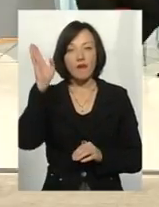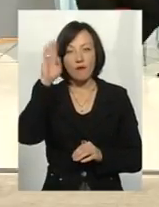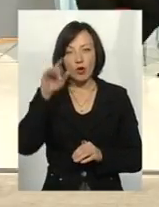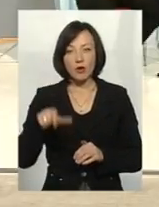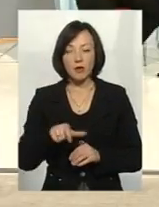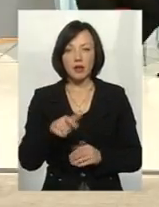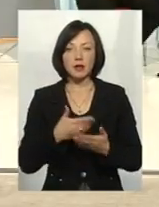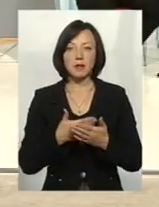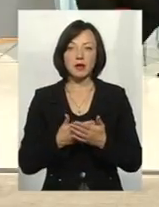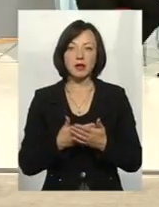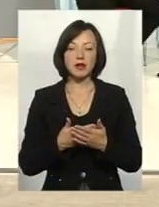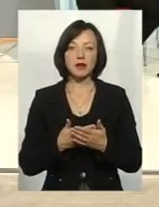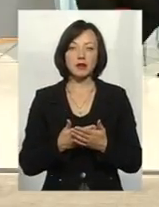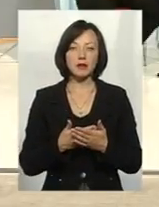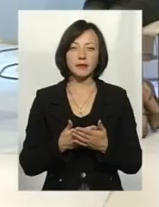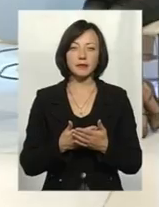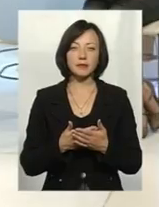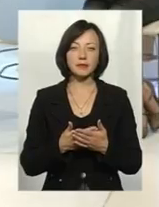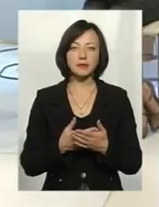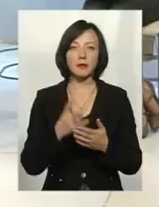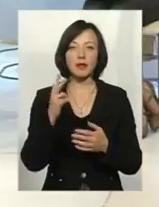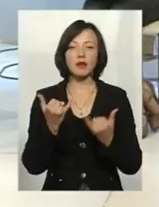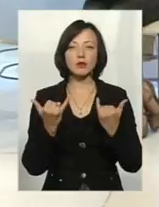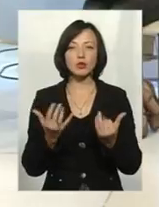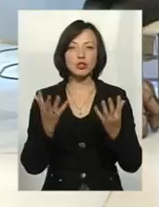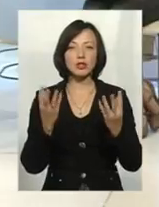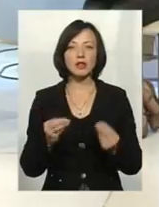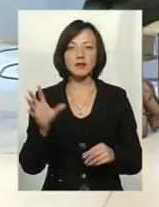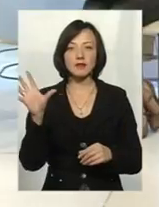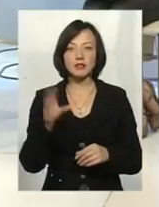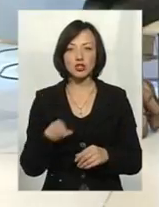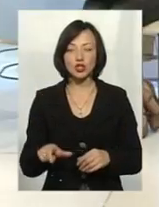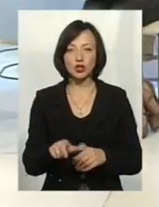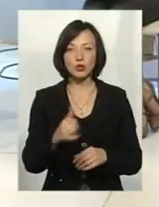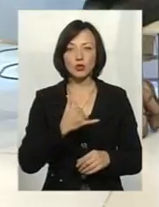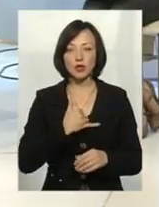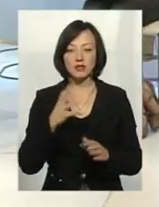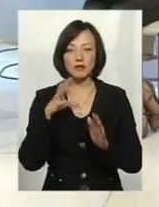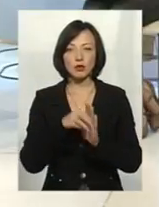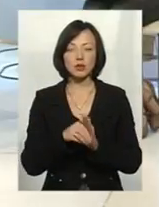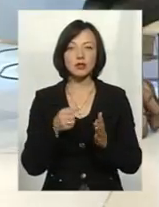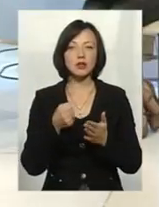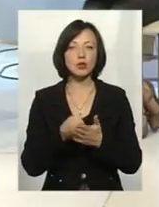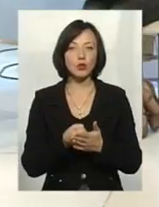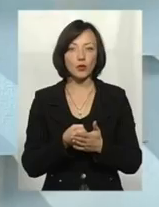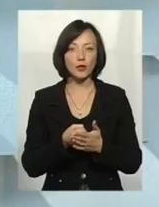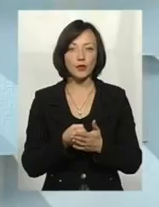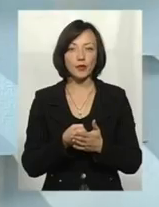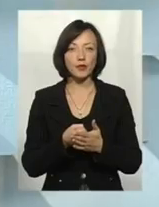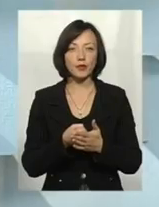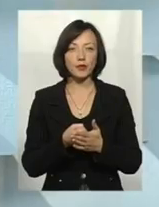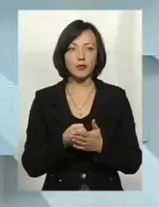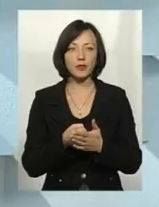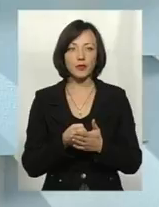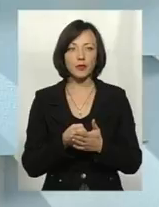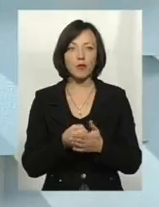взяти водний кодекс, водні об'єкти. На сьогоднішній день всі, наприклад, річки в нас відносяться до водних об'єктів,